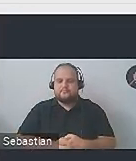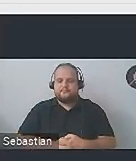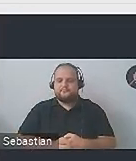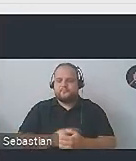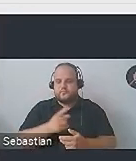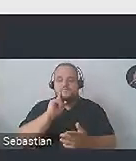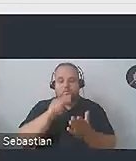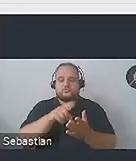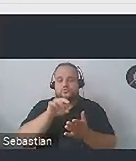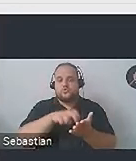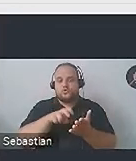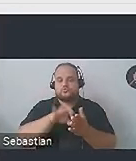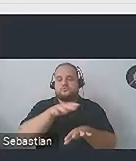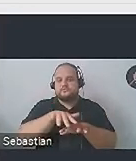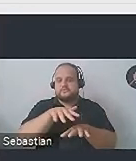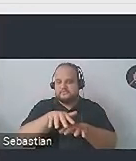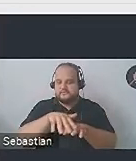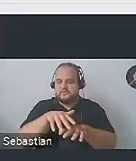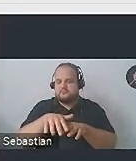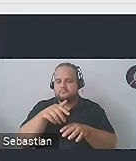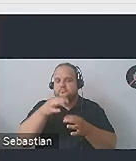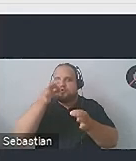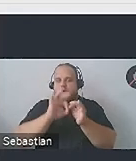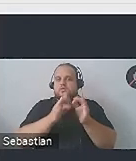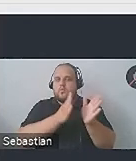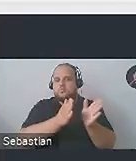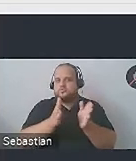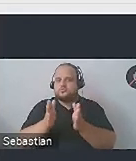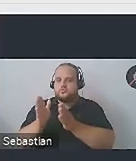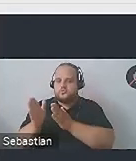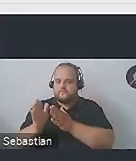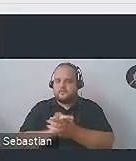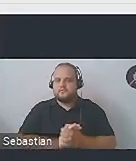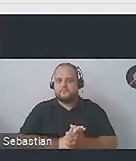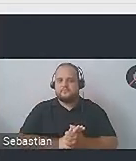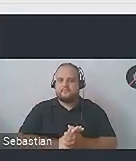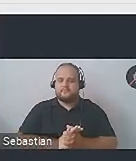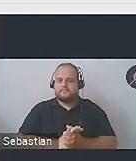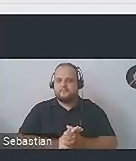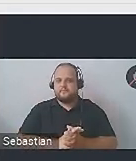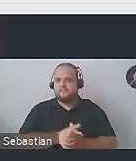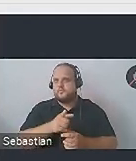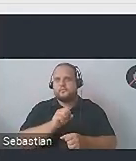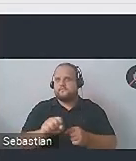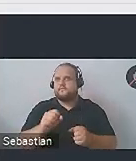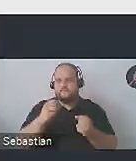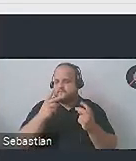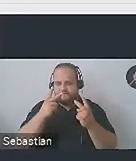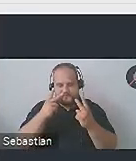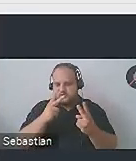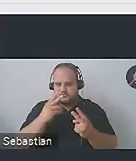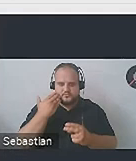to jest właśnie taki sposób logicznego uporządkowania treści, o którym warto zawsze pamiętać, bo jest kluczowy dla zrozumienia